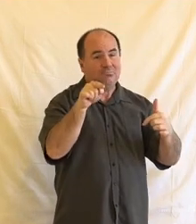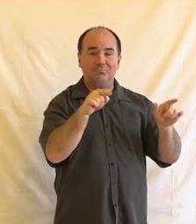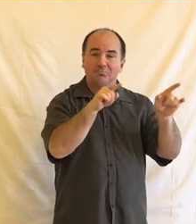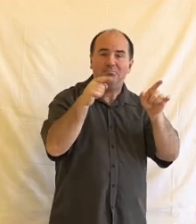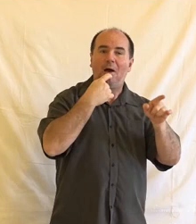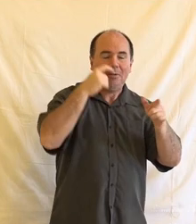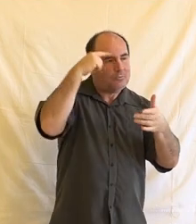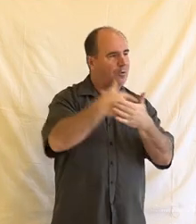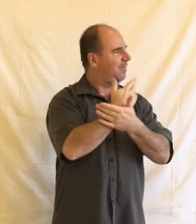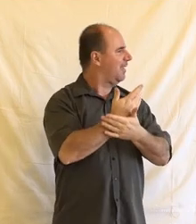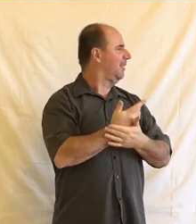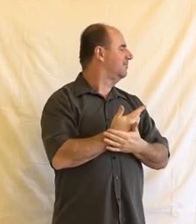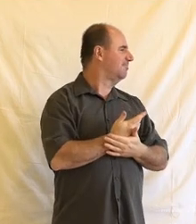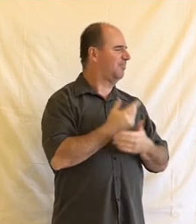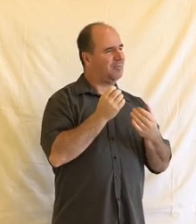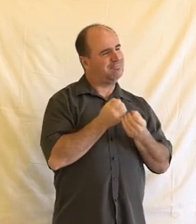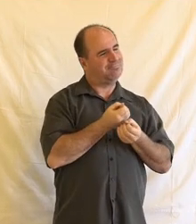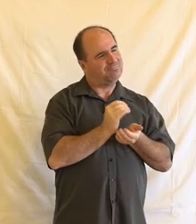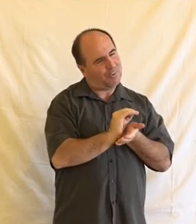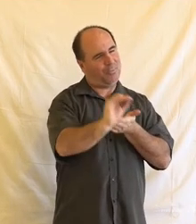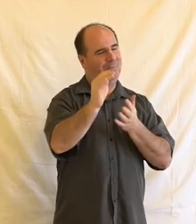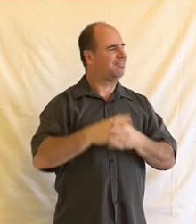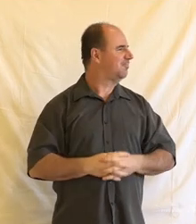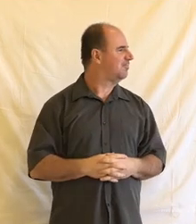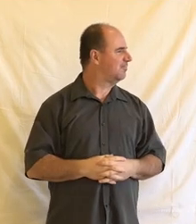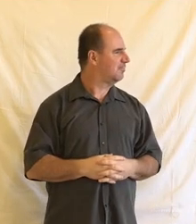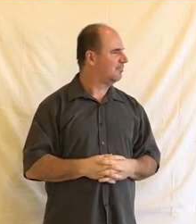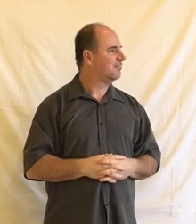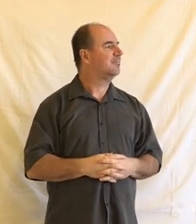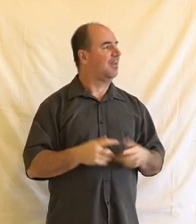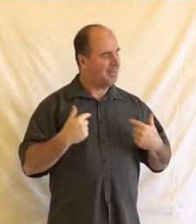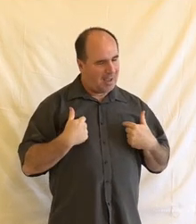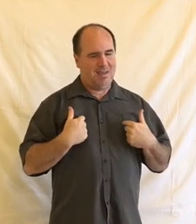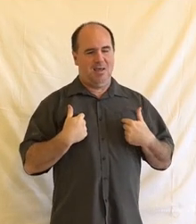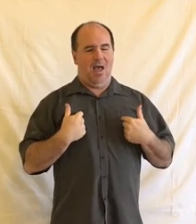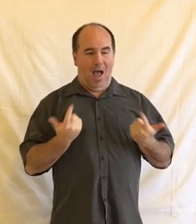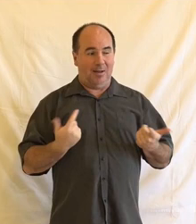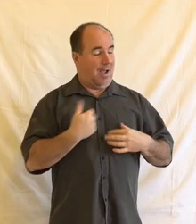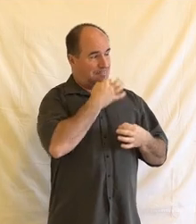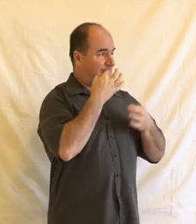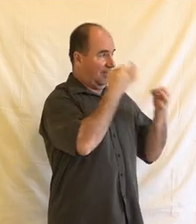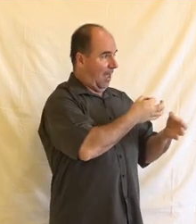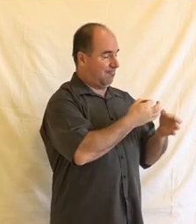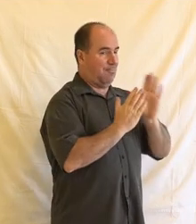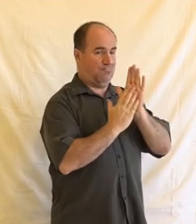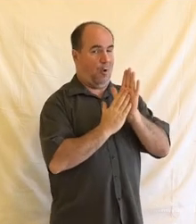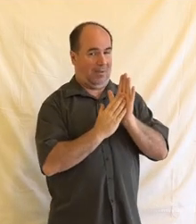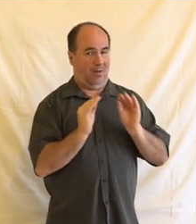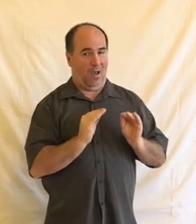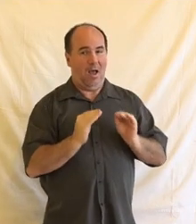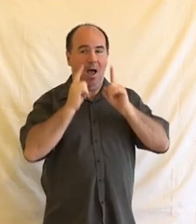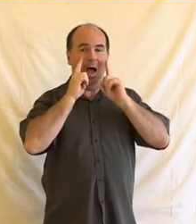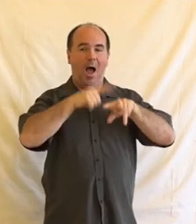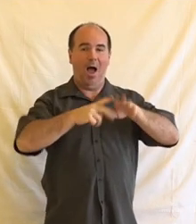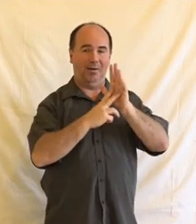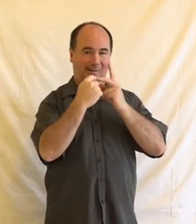mezi sebou vzdělali. Tak s tímto úvodem já se budu snažit moc neskákat do řeči, ale zeptala bych se Moniky Hanich, která vlastně,